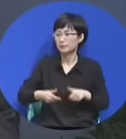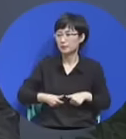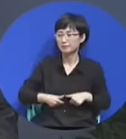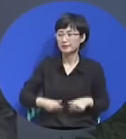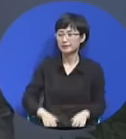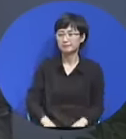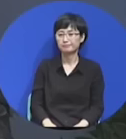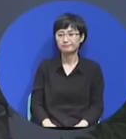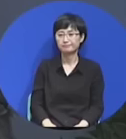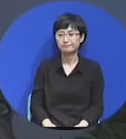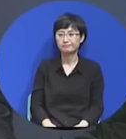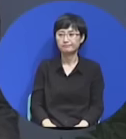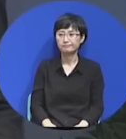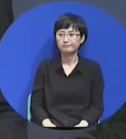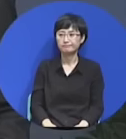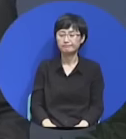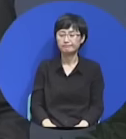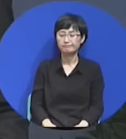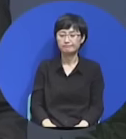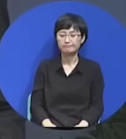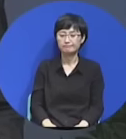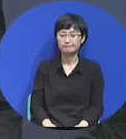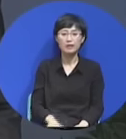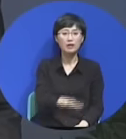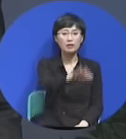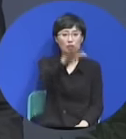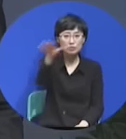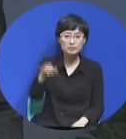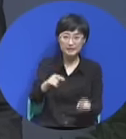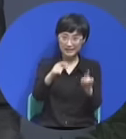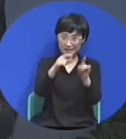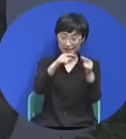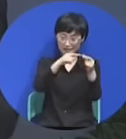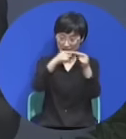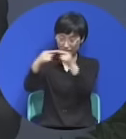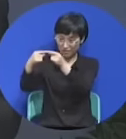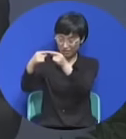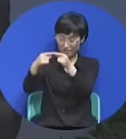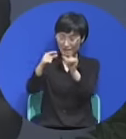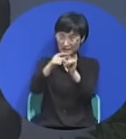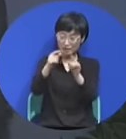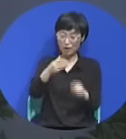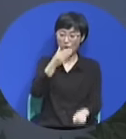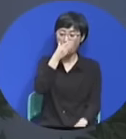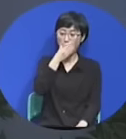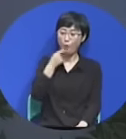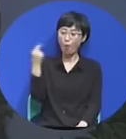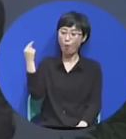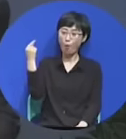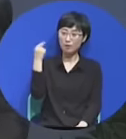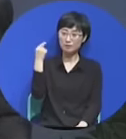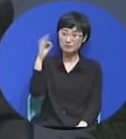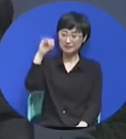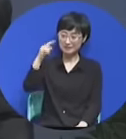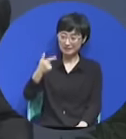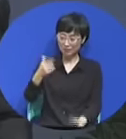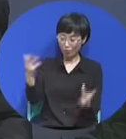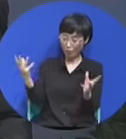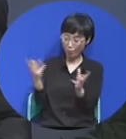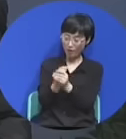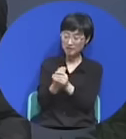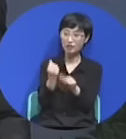여러분 복음이 완전하다는 말이 다 하고 있는 말인데 복음을 완전했단 말입니까?